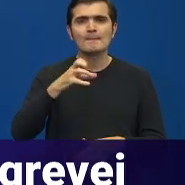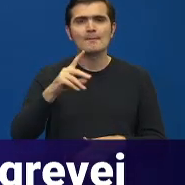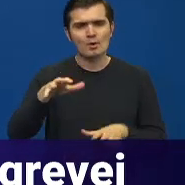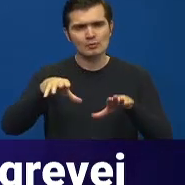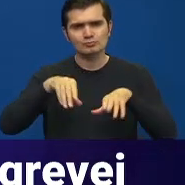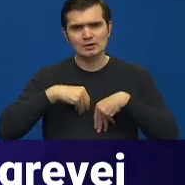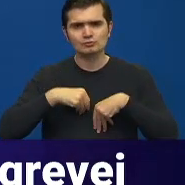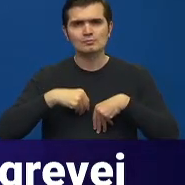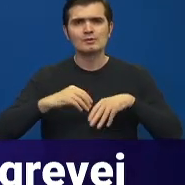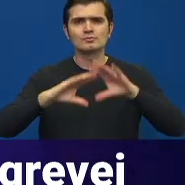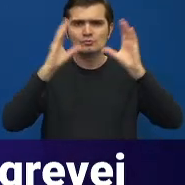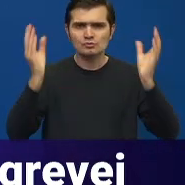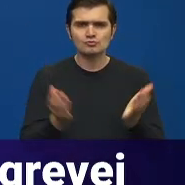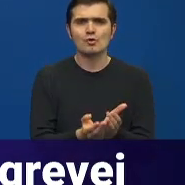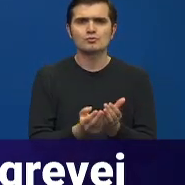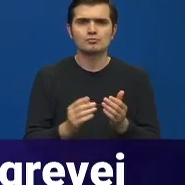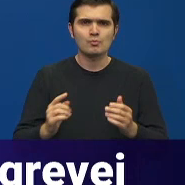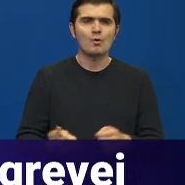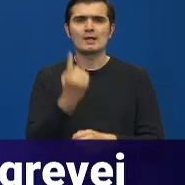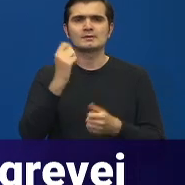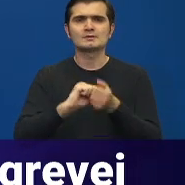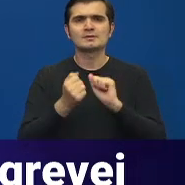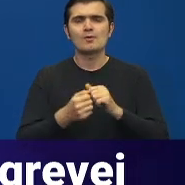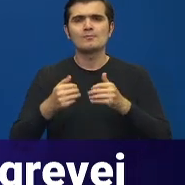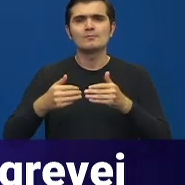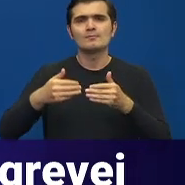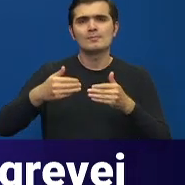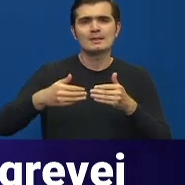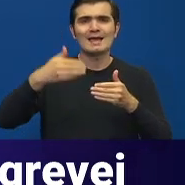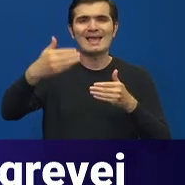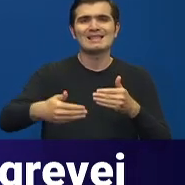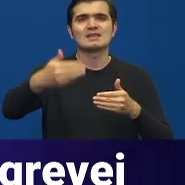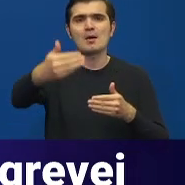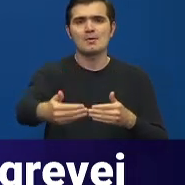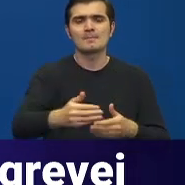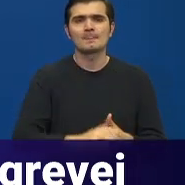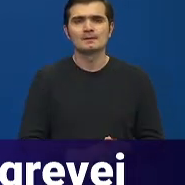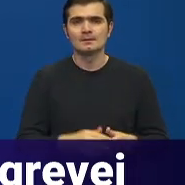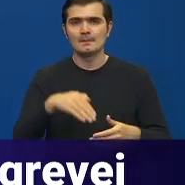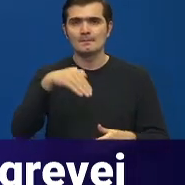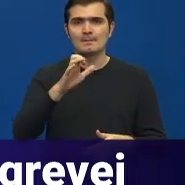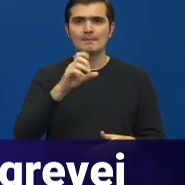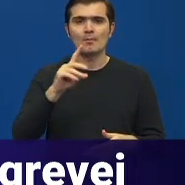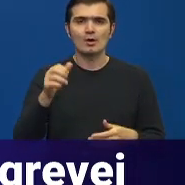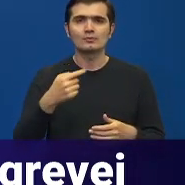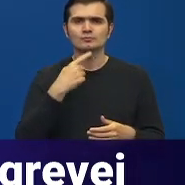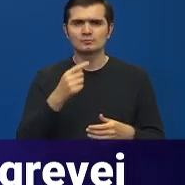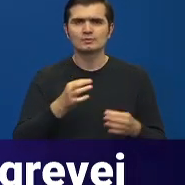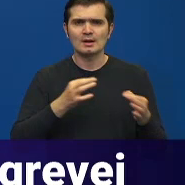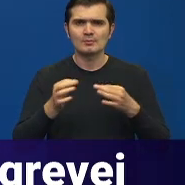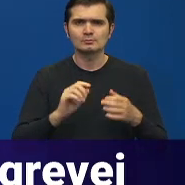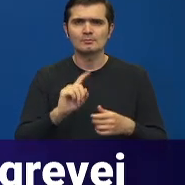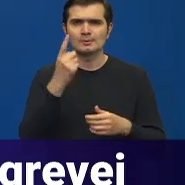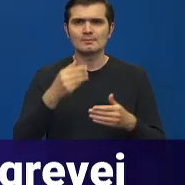etapiza? Pentru că nu este un calendar cu memorandum. Memorandumul include, la măsurile asumate, o primă tranșă de